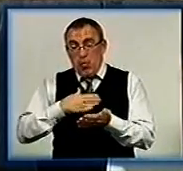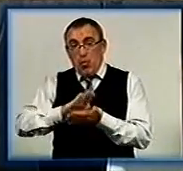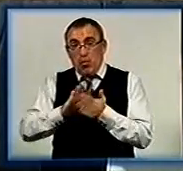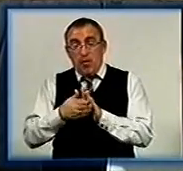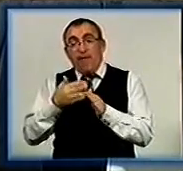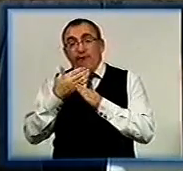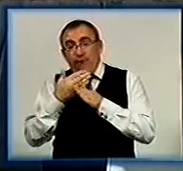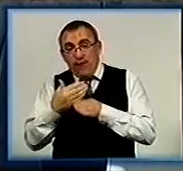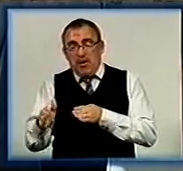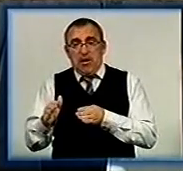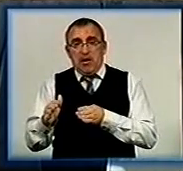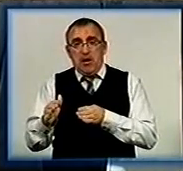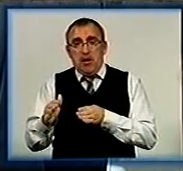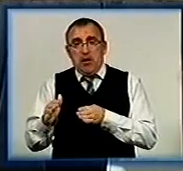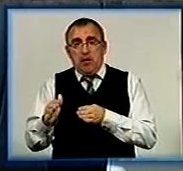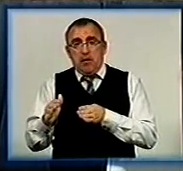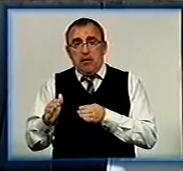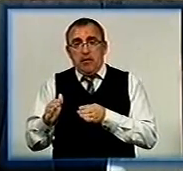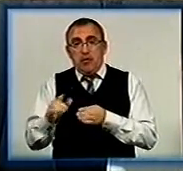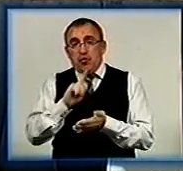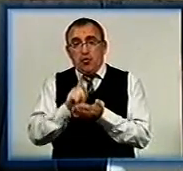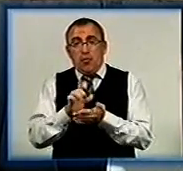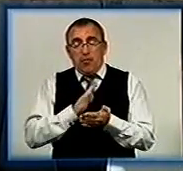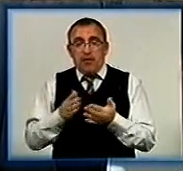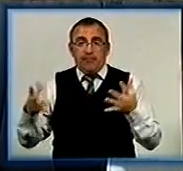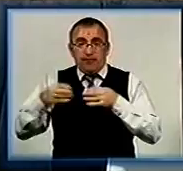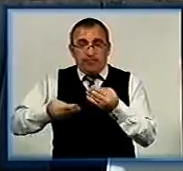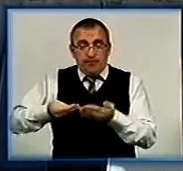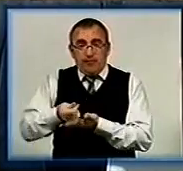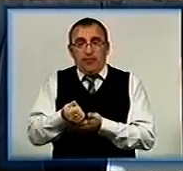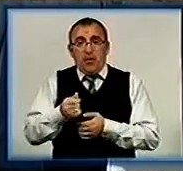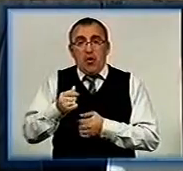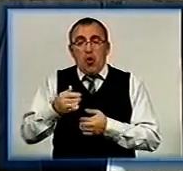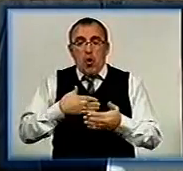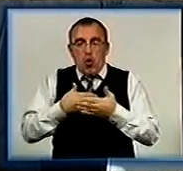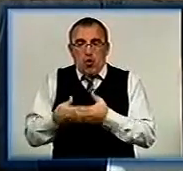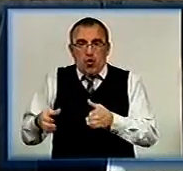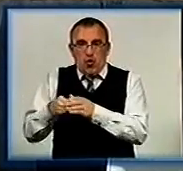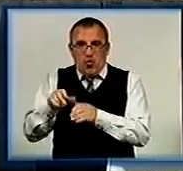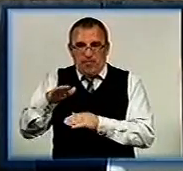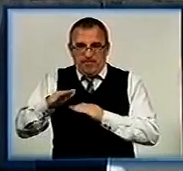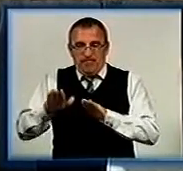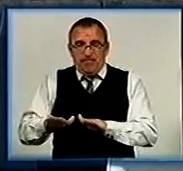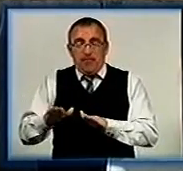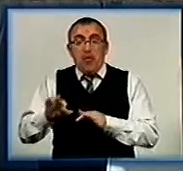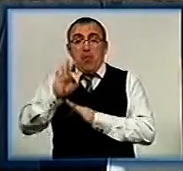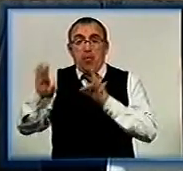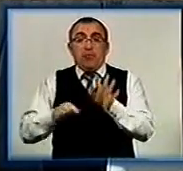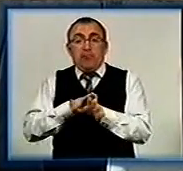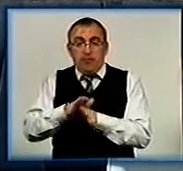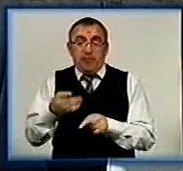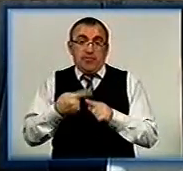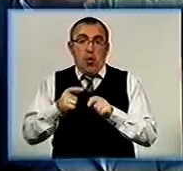фонду – дозна було софінансування дати містна громада. Проєкт состоялся, ми з вами